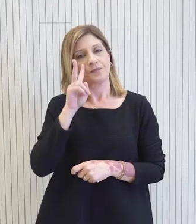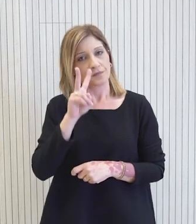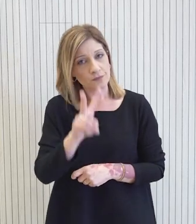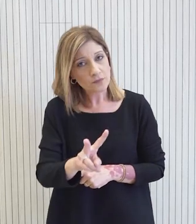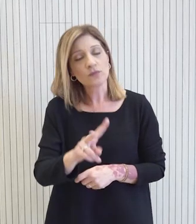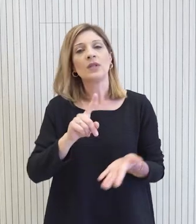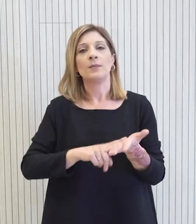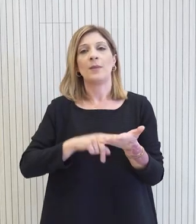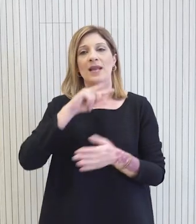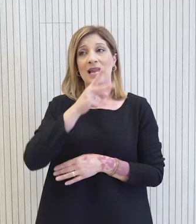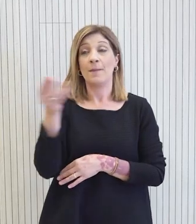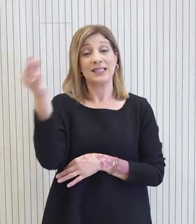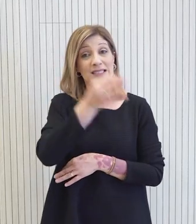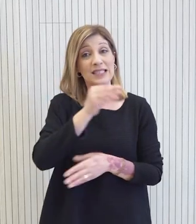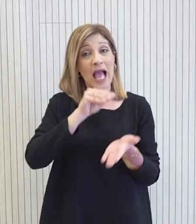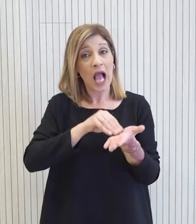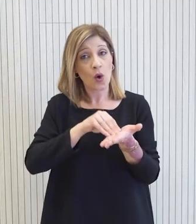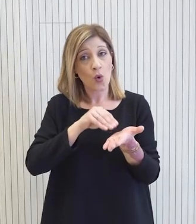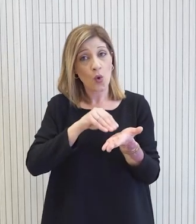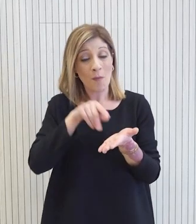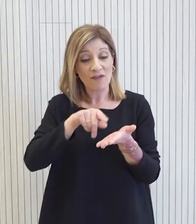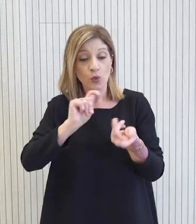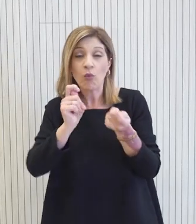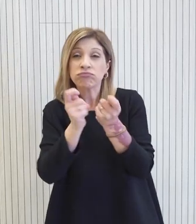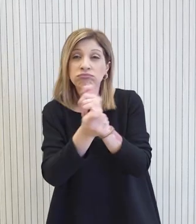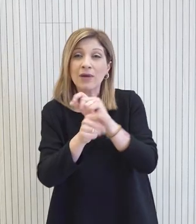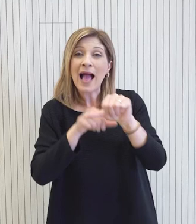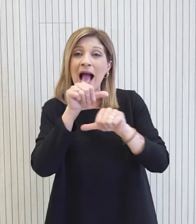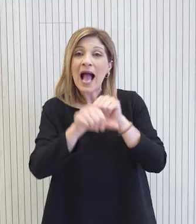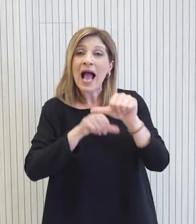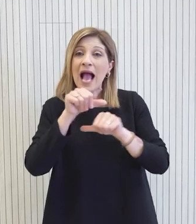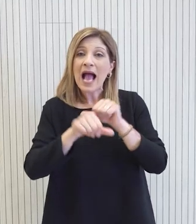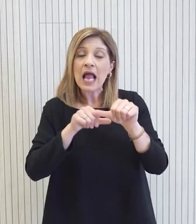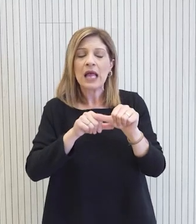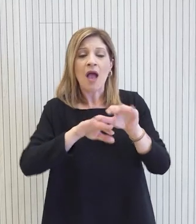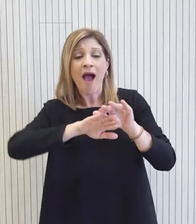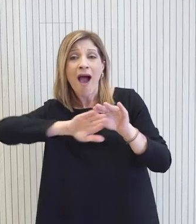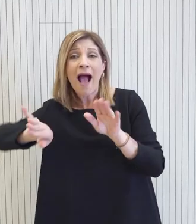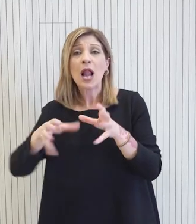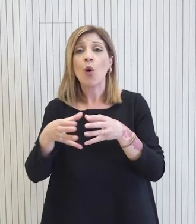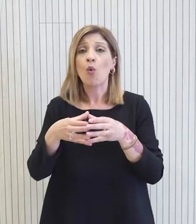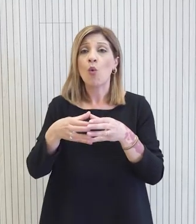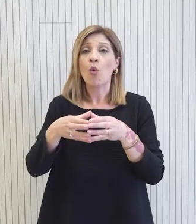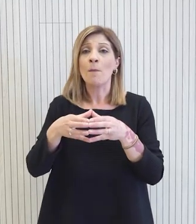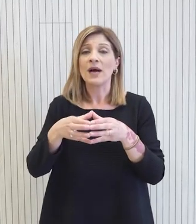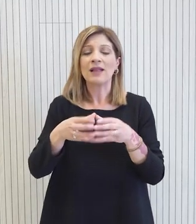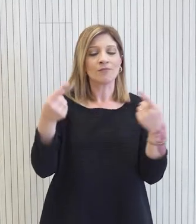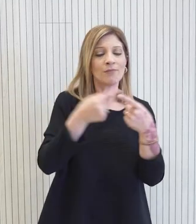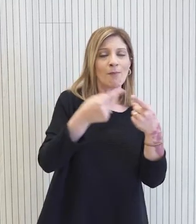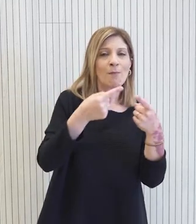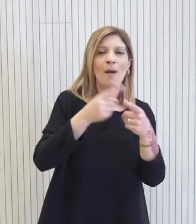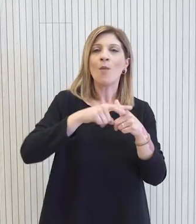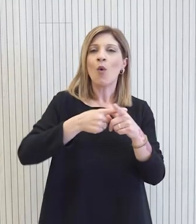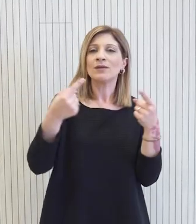θα πρέπει να απαντηθούν. Και να σας πω ότι αυτές οι μεταρρυθμίσεις υπερβαίνουν τις όποιες κομματικές, τις όποιες μικροπολιτικές